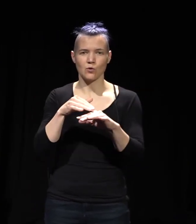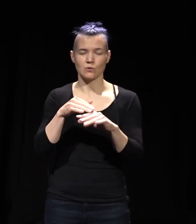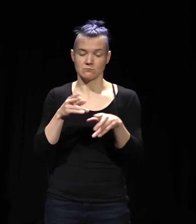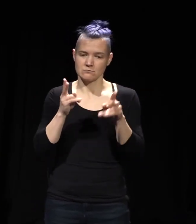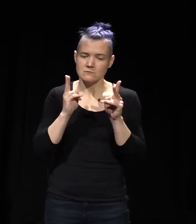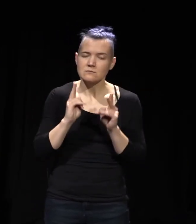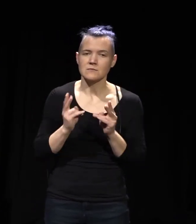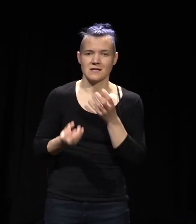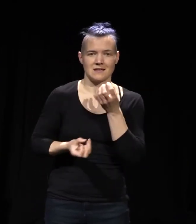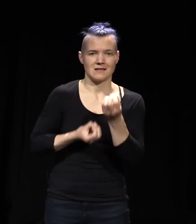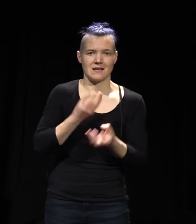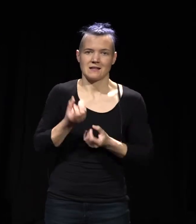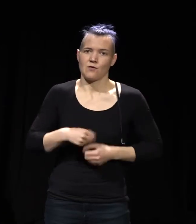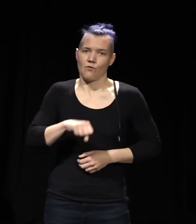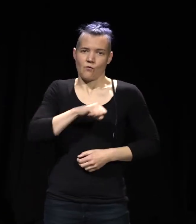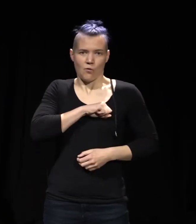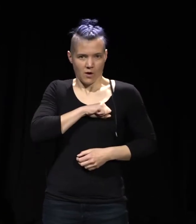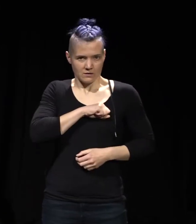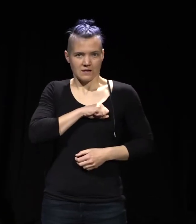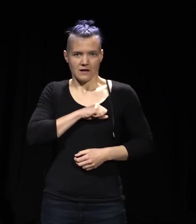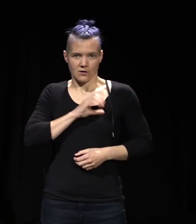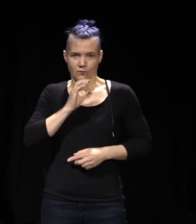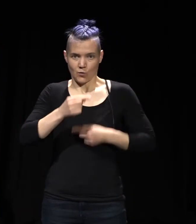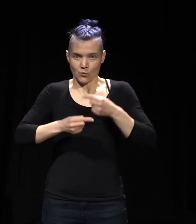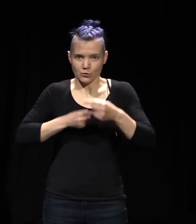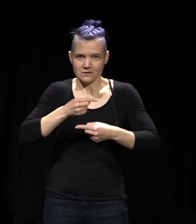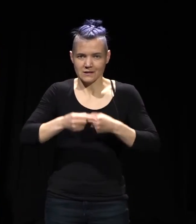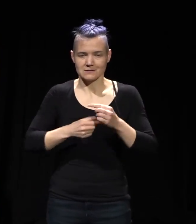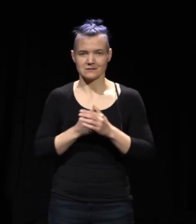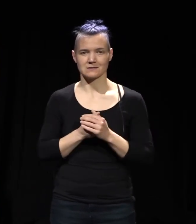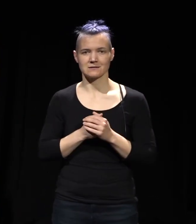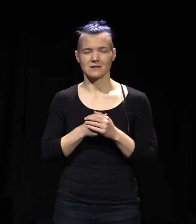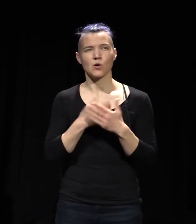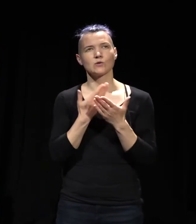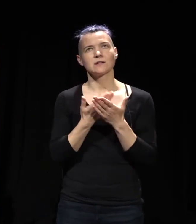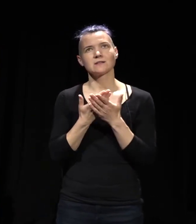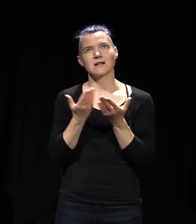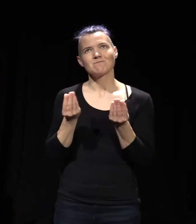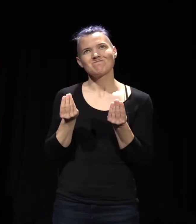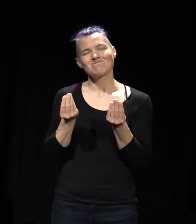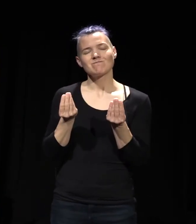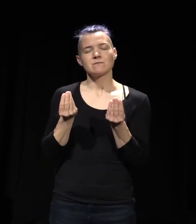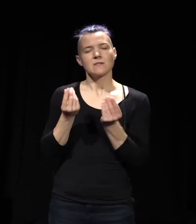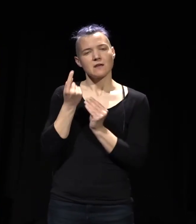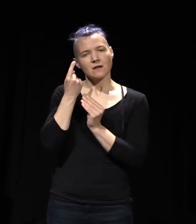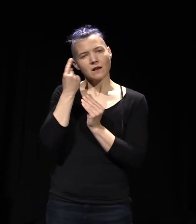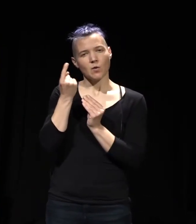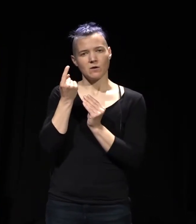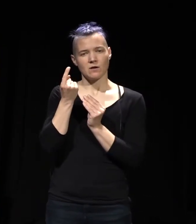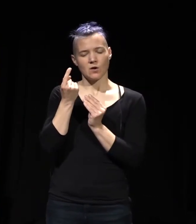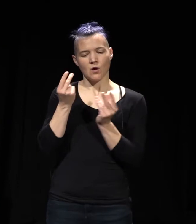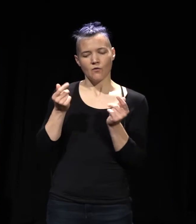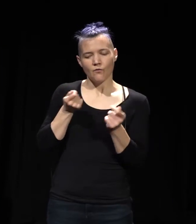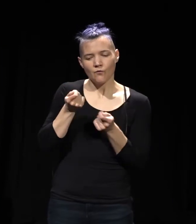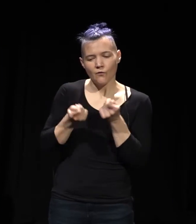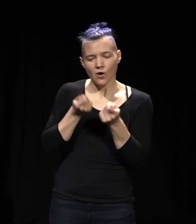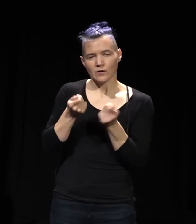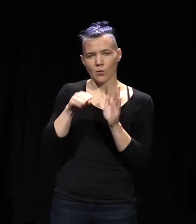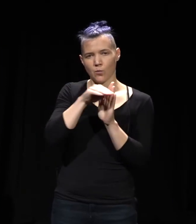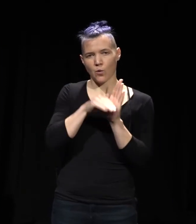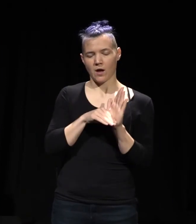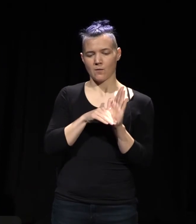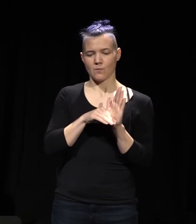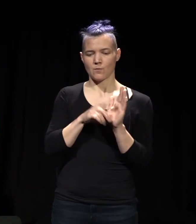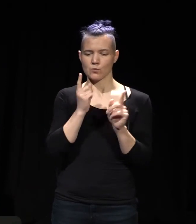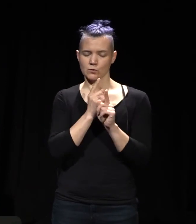Bereicherung des Prozesses. Und deshalb glaube ich, müssen auch die Förderprogramme so gestaltet werden,